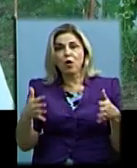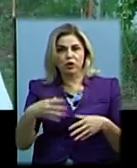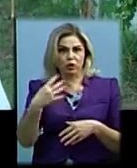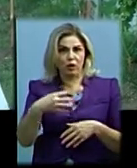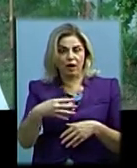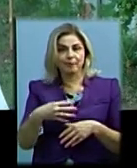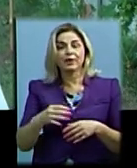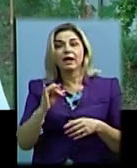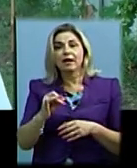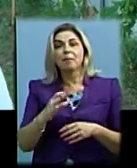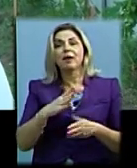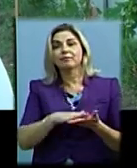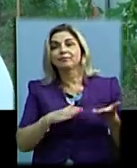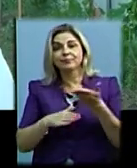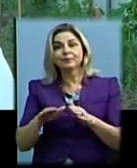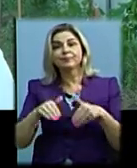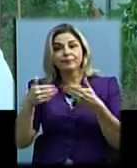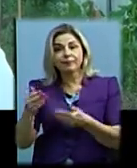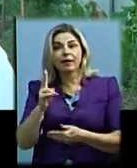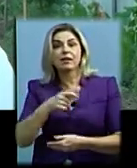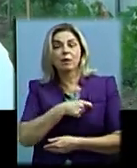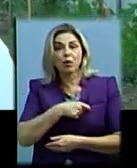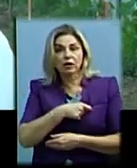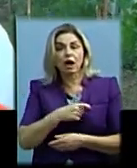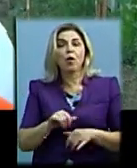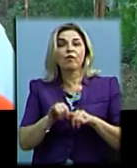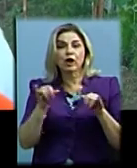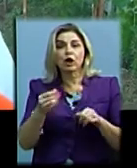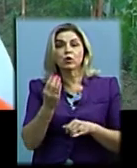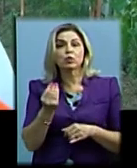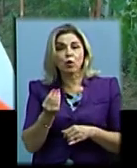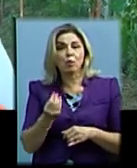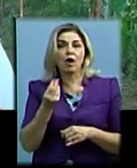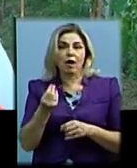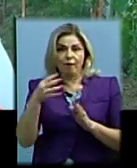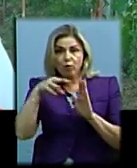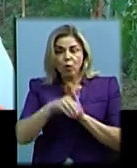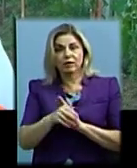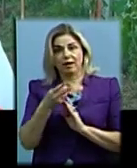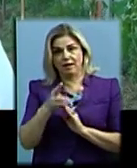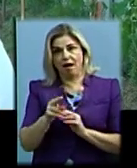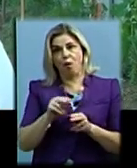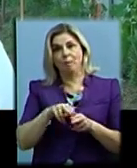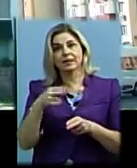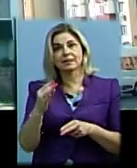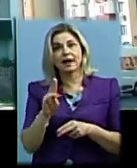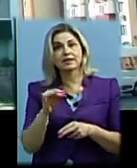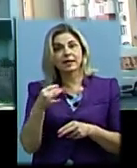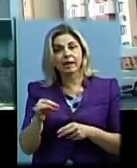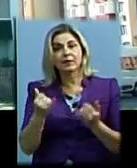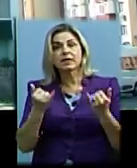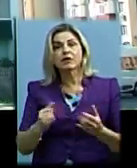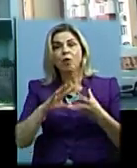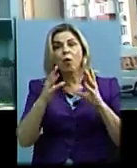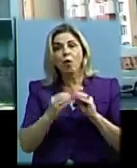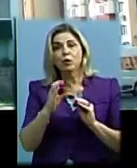Відповідно, ми вийшли з пропозицією до депутатського корпусу збільшити суму, передбачену для компенсації. Сьогодні у нас загальна сума